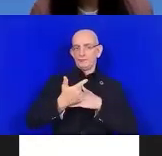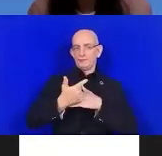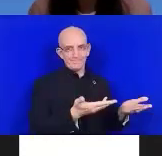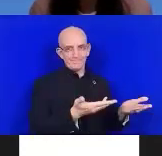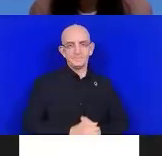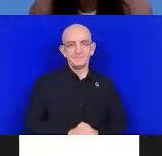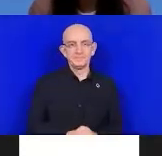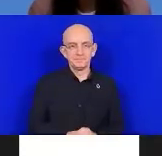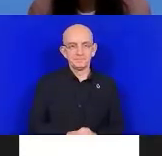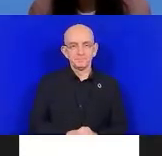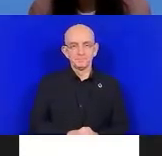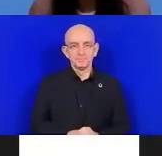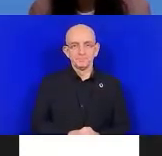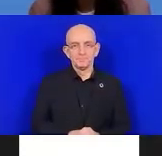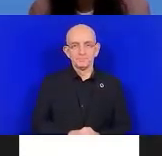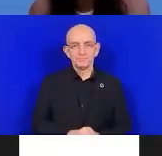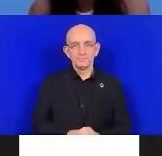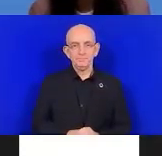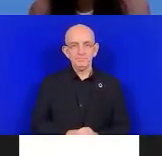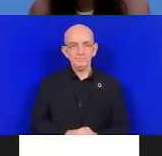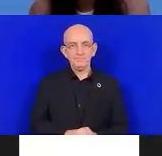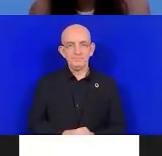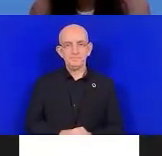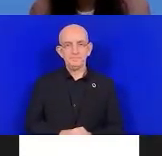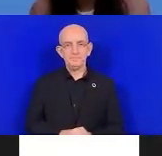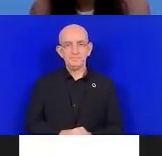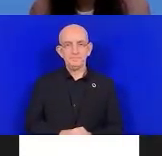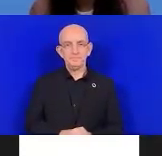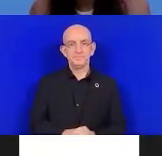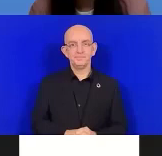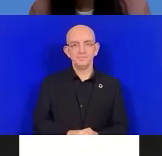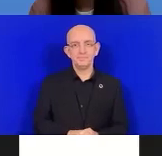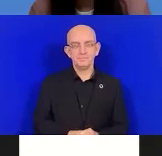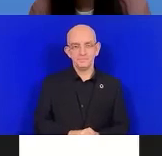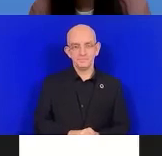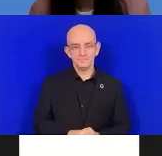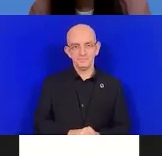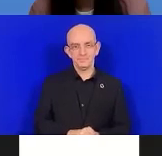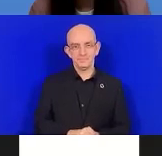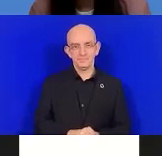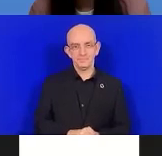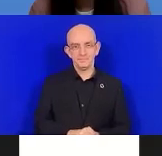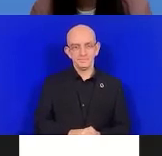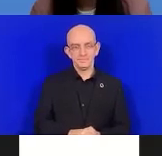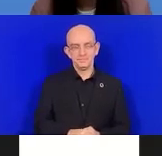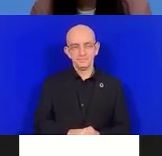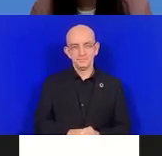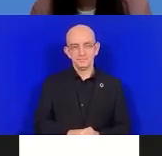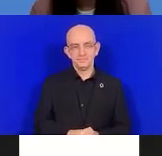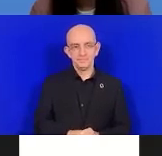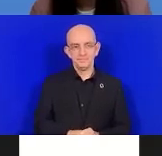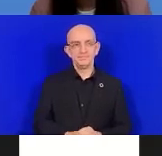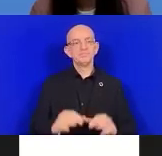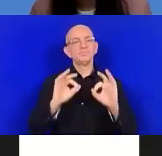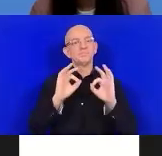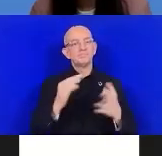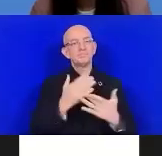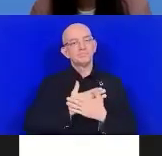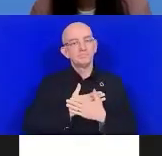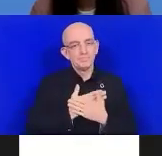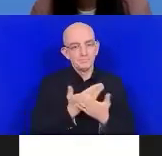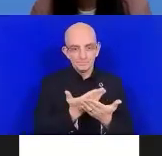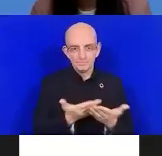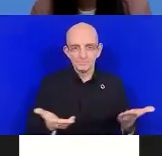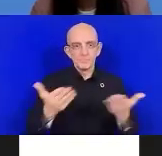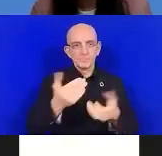Chers collègues, distingués participants, bienvenue à chacun de vous. Les catastrophes affectent tout le